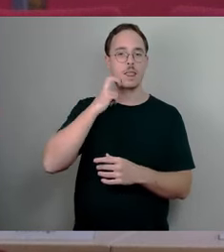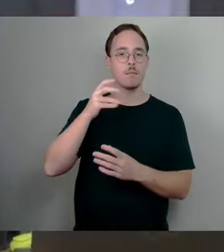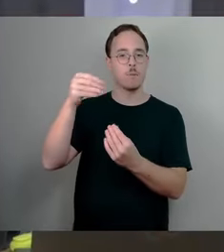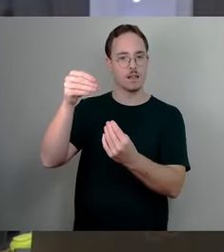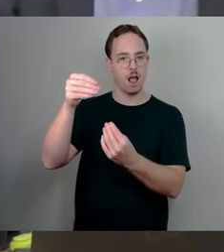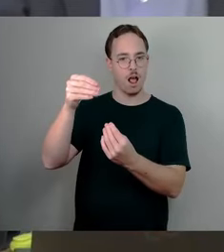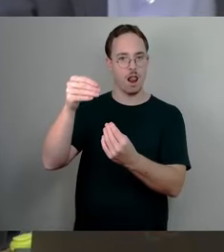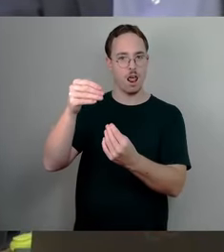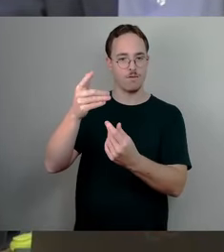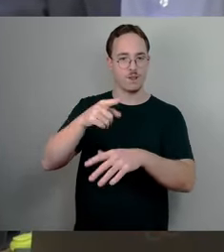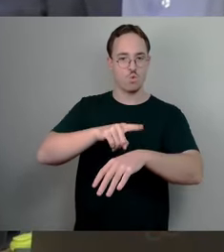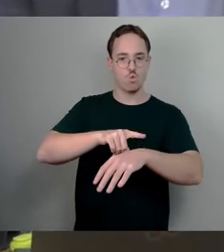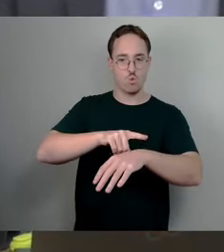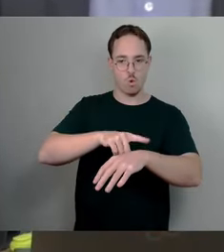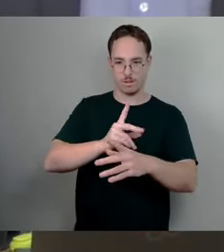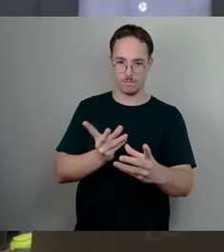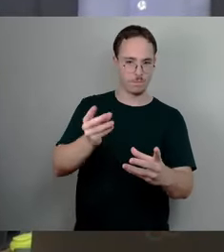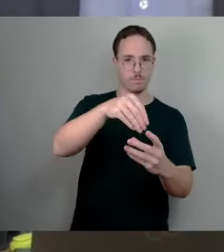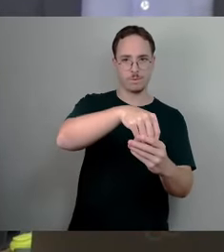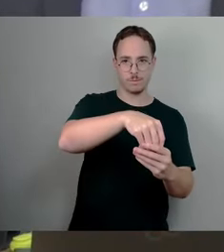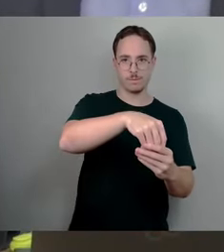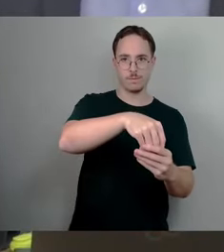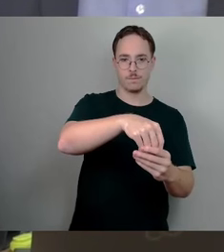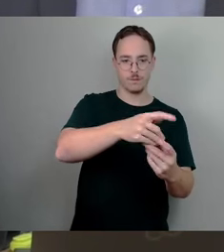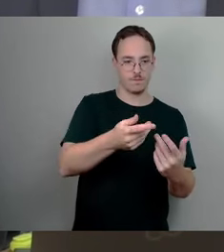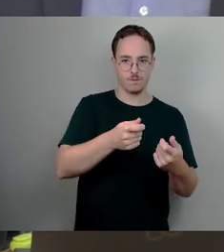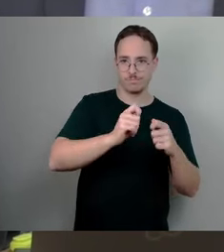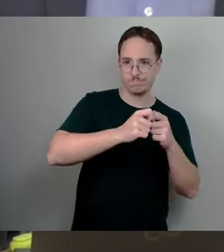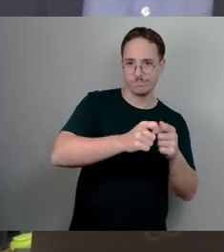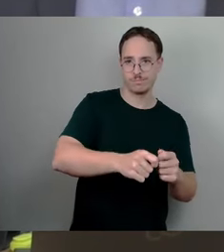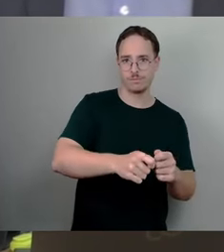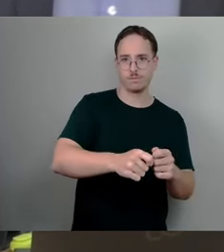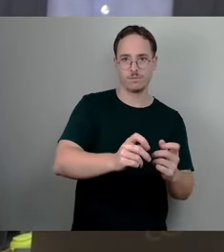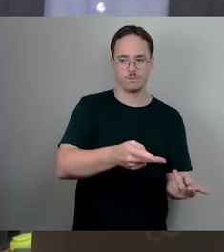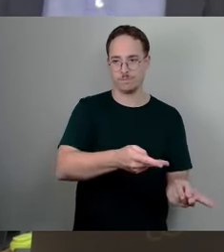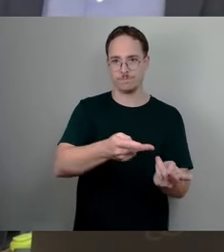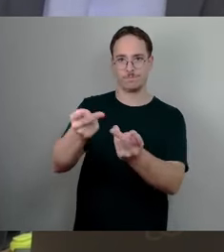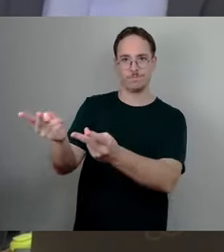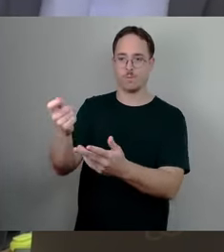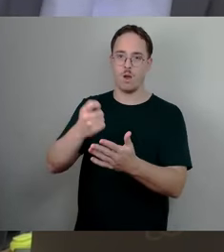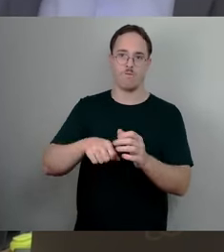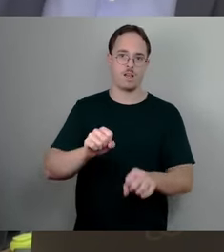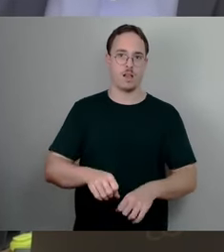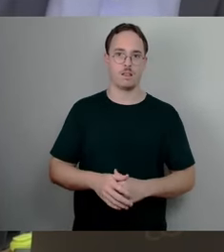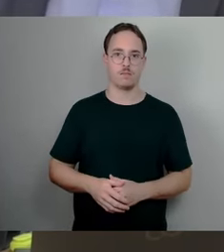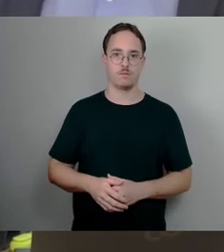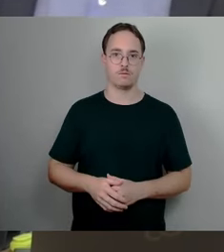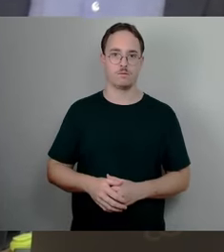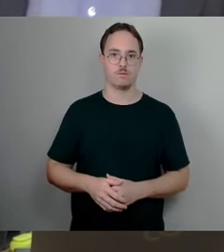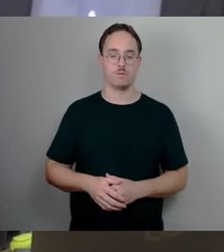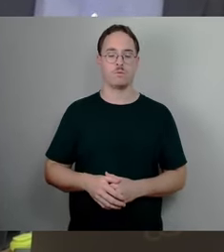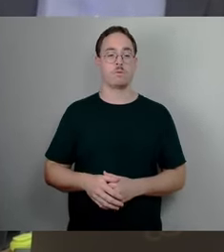Also die Stadt Dresden hat nie Edition von Uhren, wofür auch immer, rausgegeben. Erster Punkt. Zweitens war es bei der